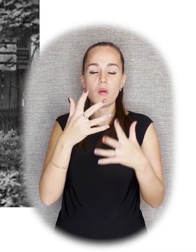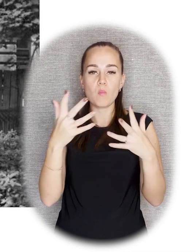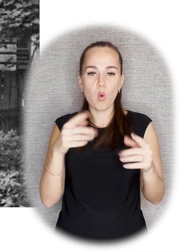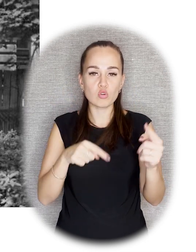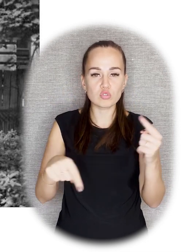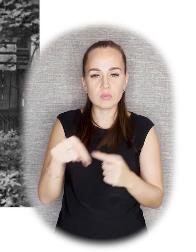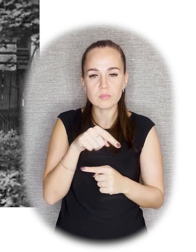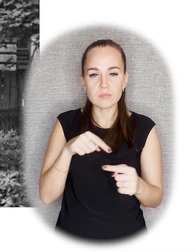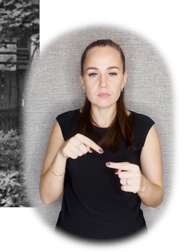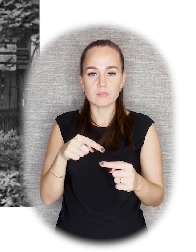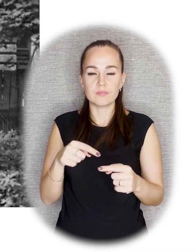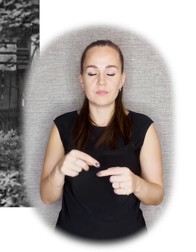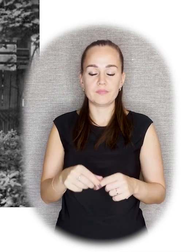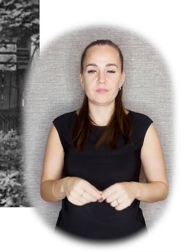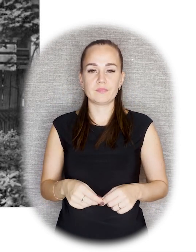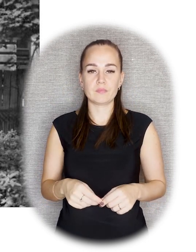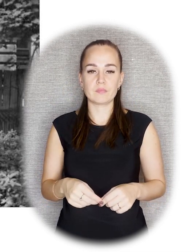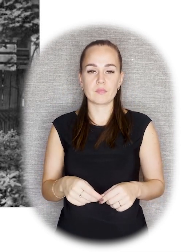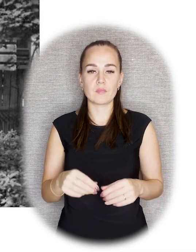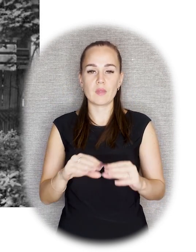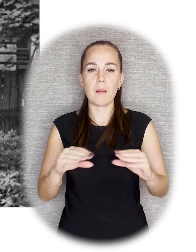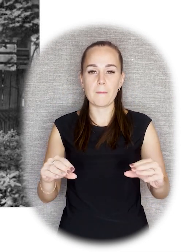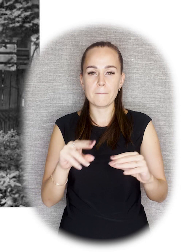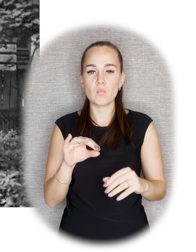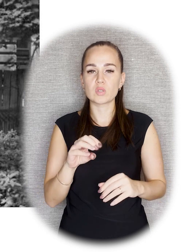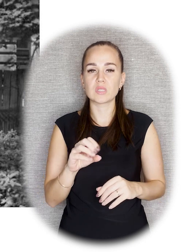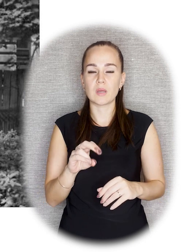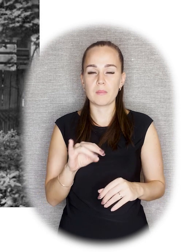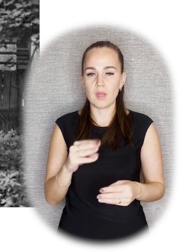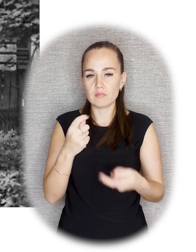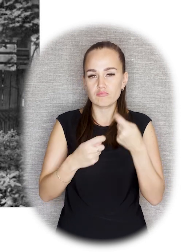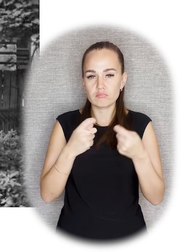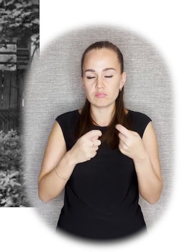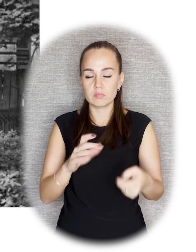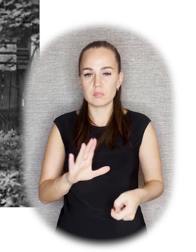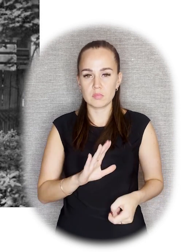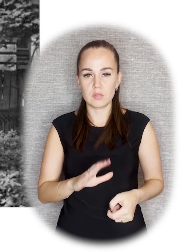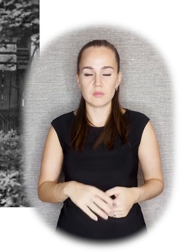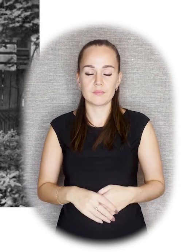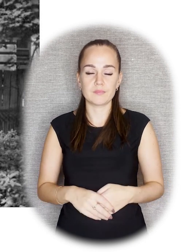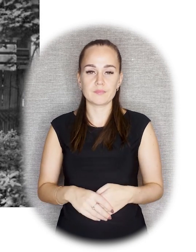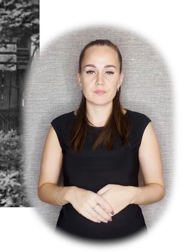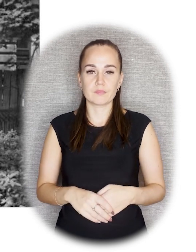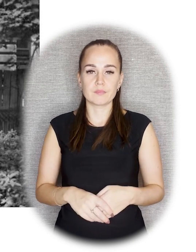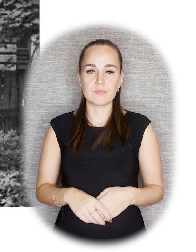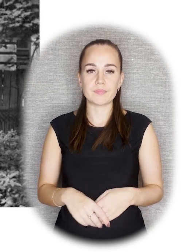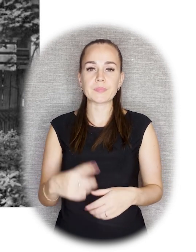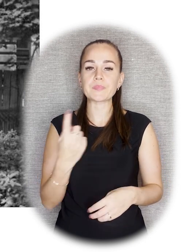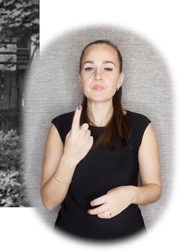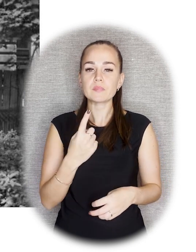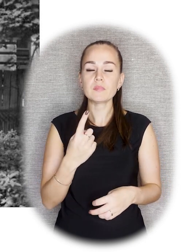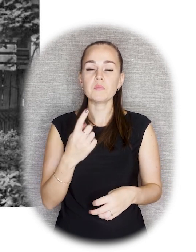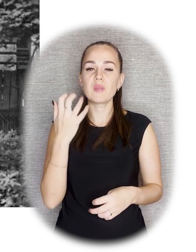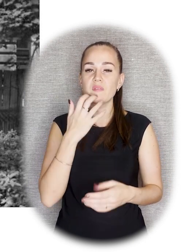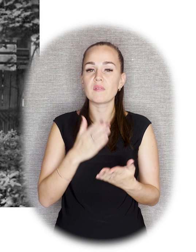о том, насколько этот эскиз и тот вариант памятника, который был создан позднее, соотносятся друг с другом. Дело в что первый